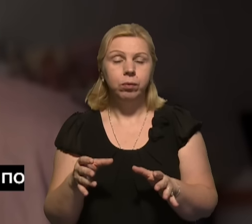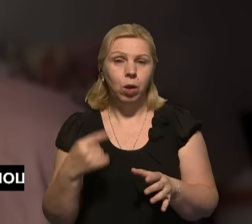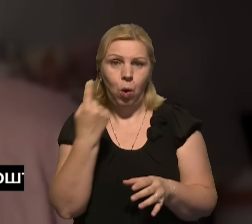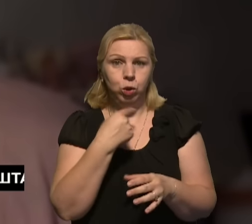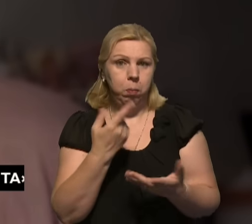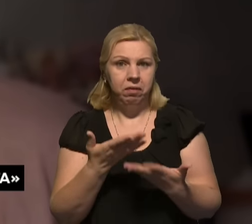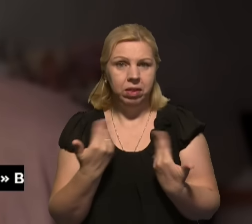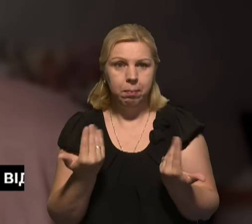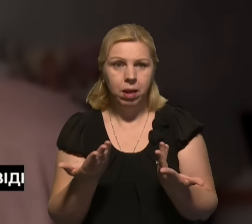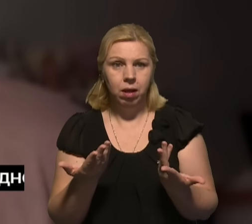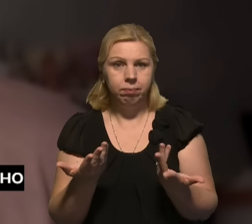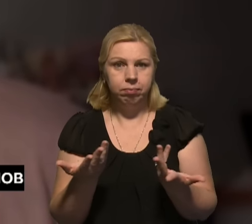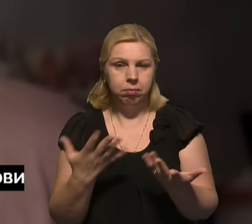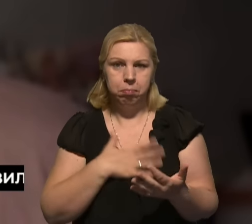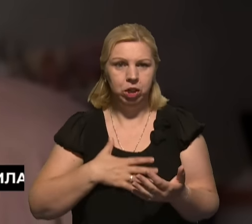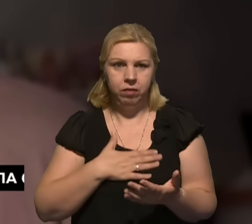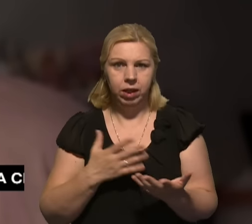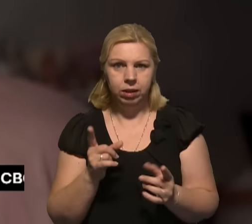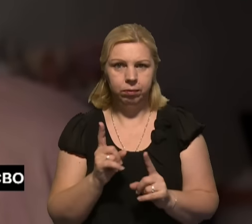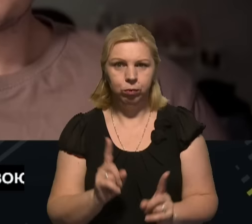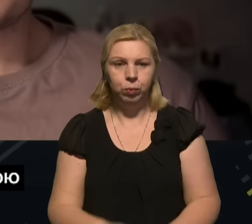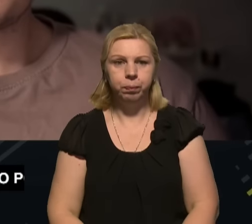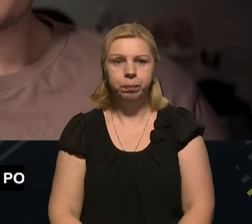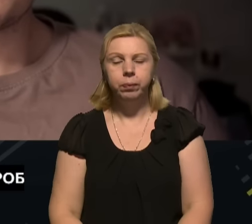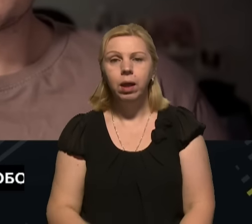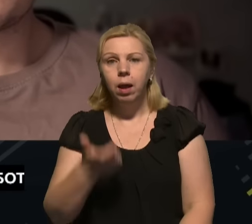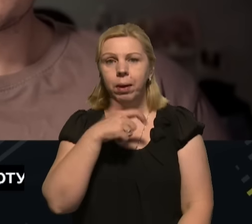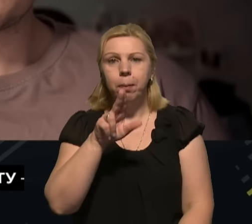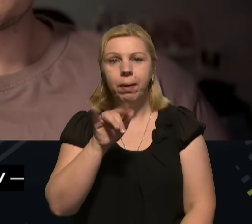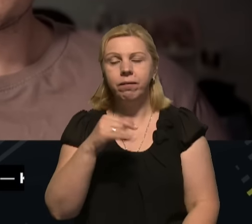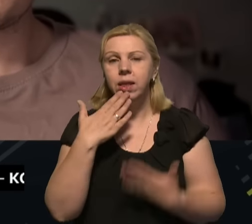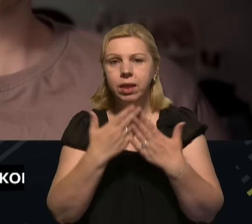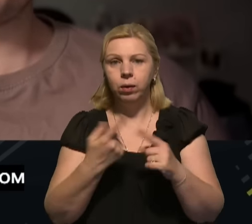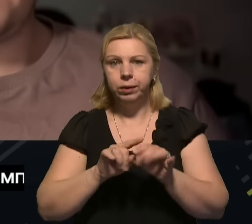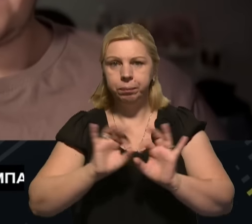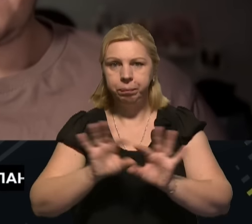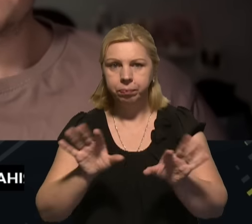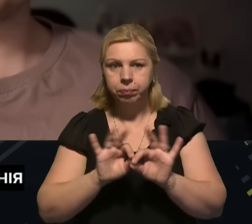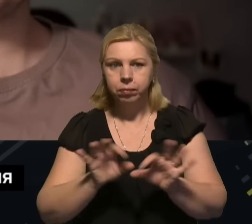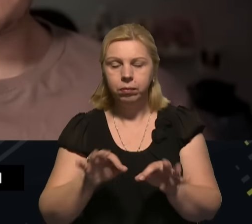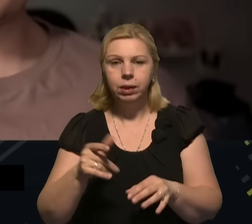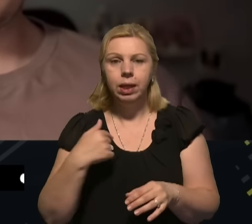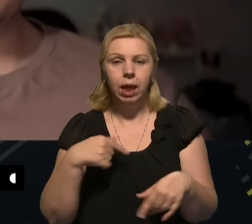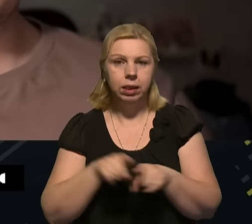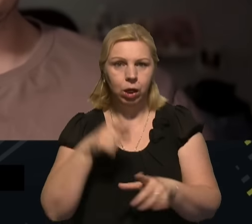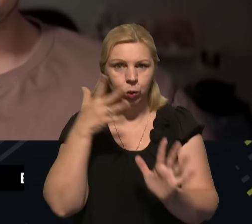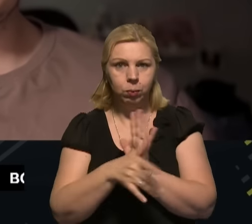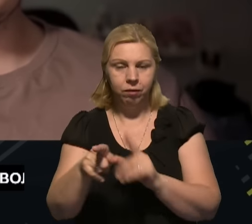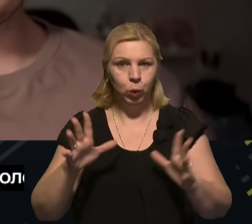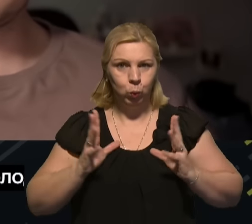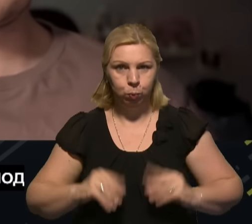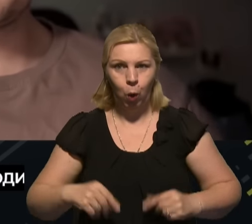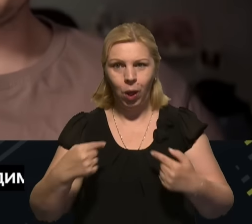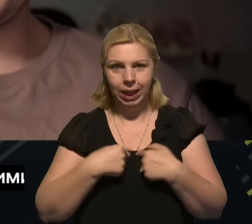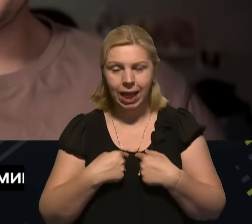особливо немає чого розпережувати. Пане Павле, дуже дякуємо за це роз'яснення. Я так розумію, ви заспокоїли і